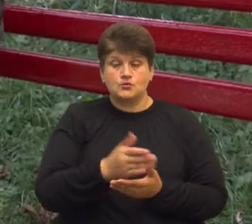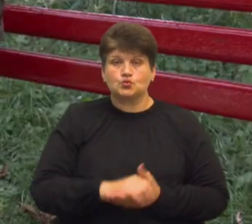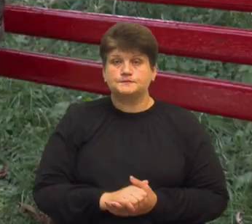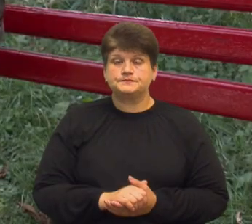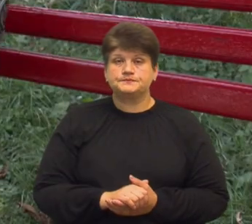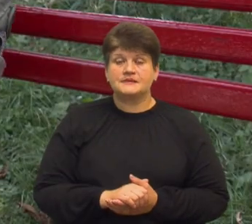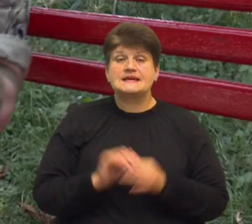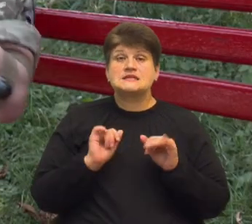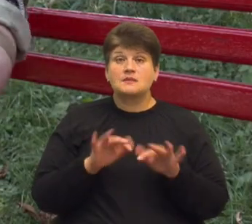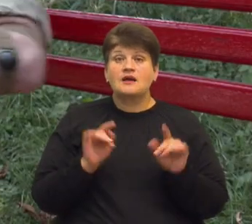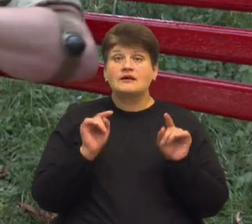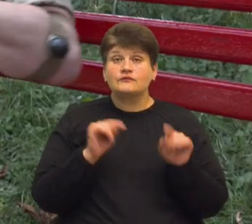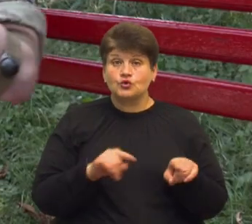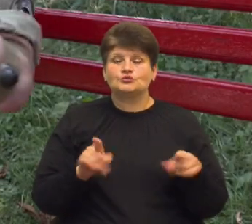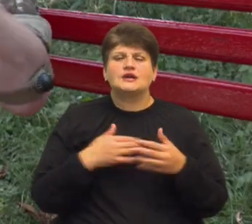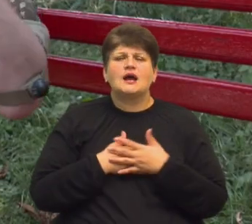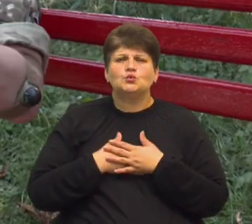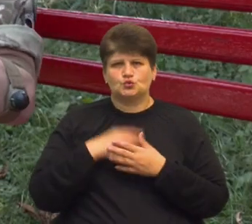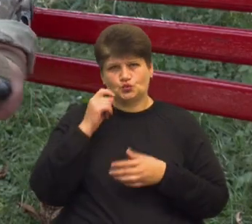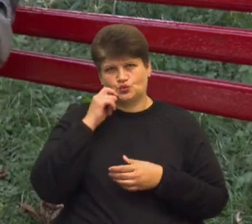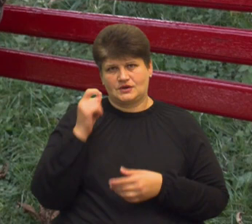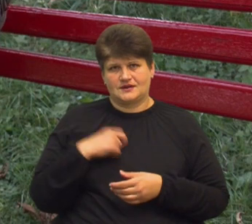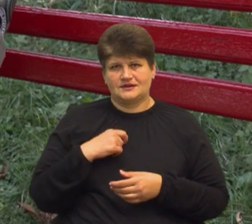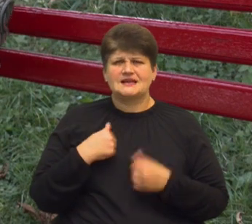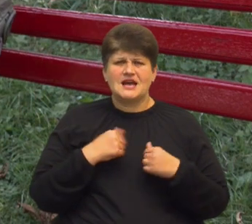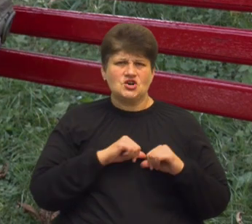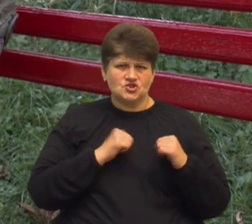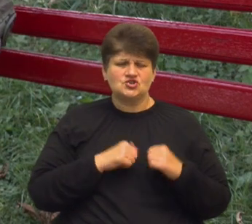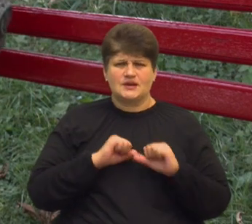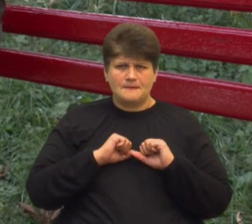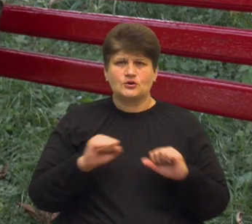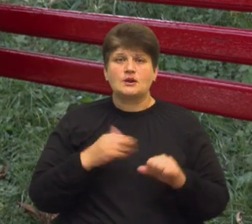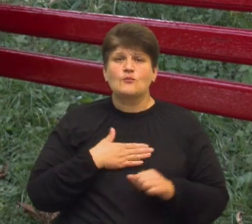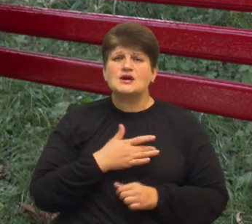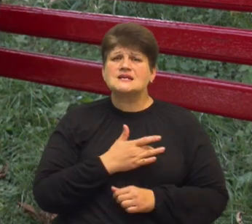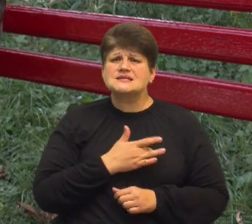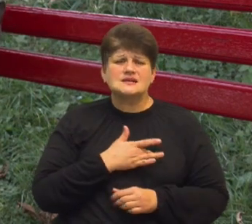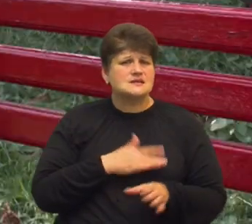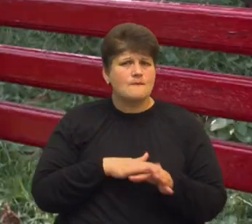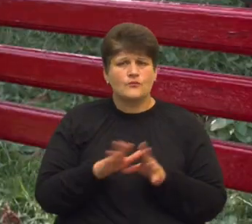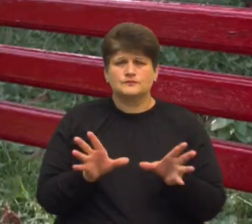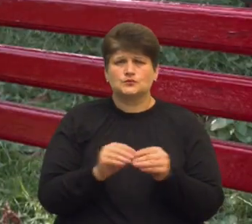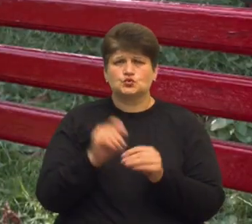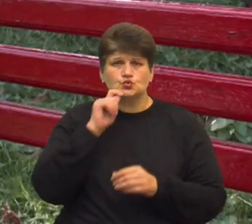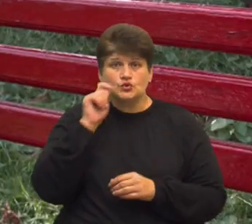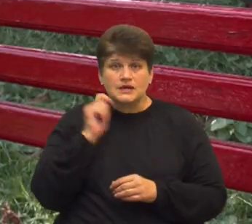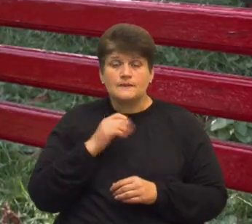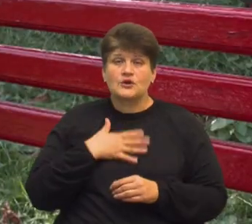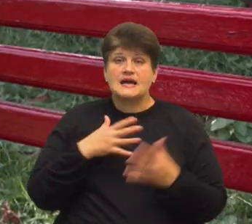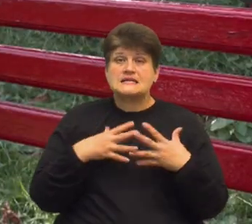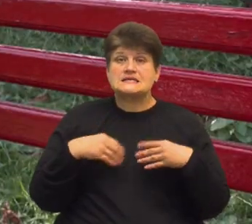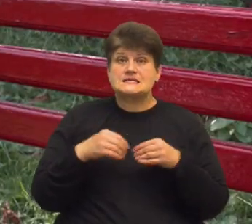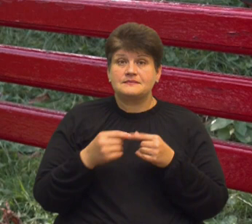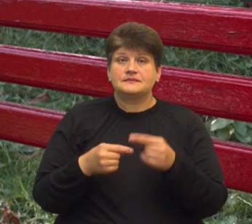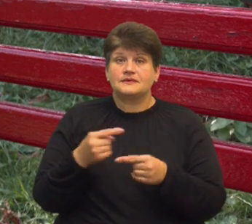Справа в тому, що я люблю Україну. Я щирий патріот і моє серце повністю з Україною. Моя сім'я походить з